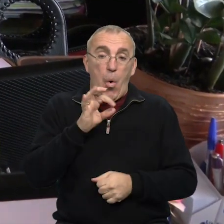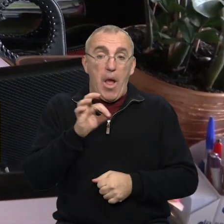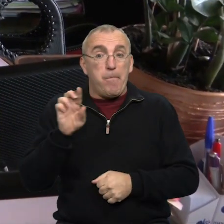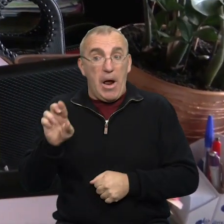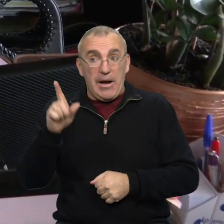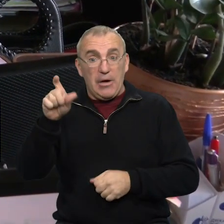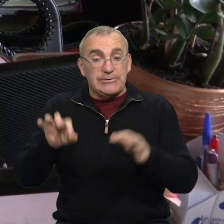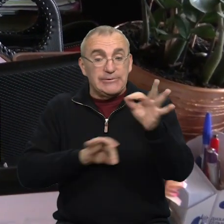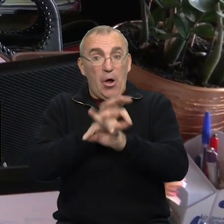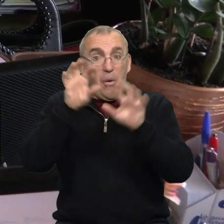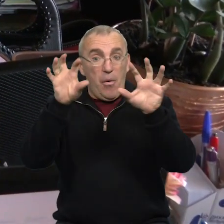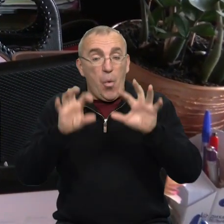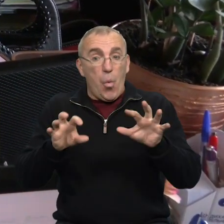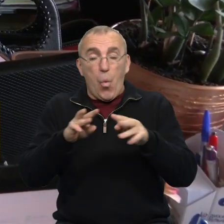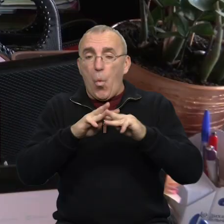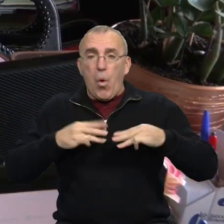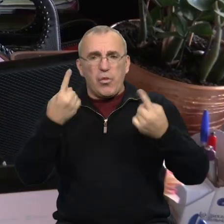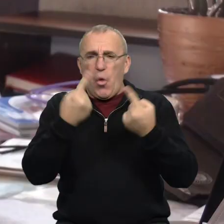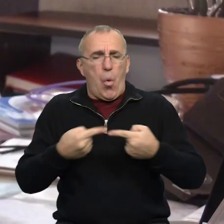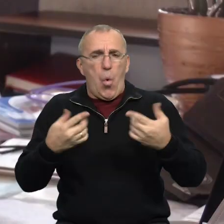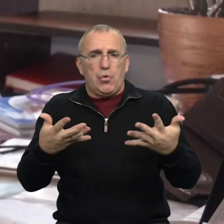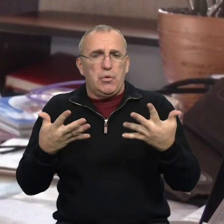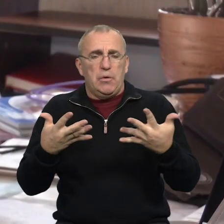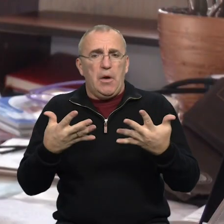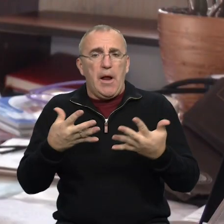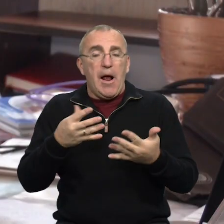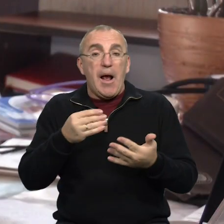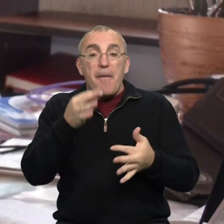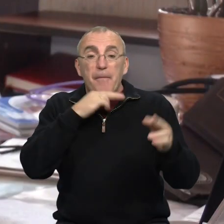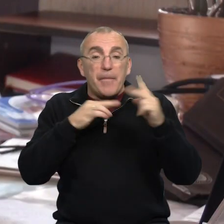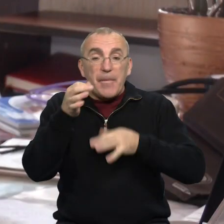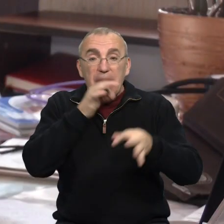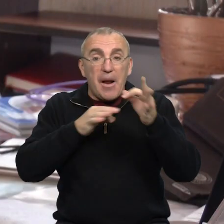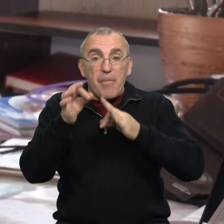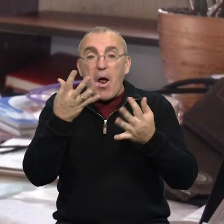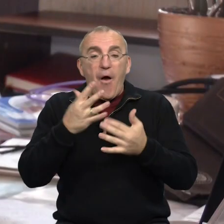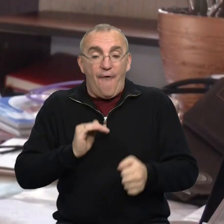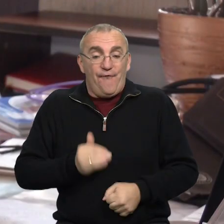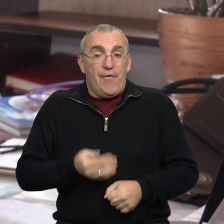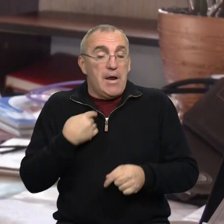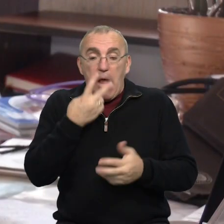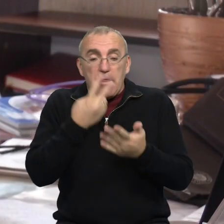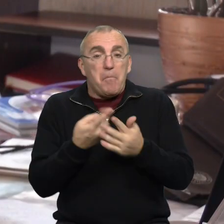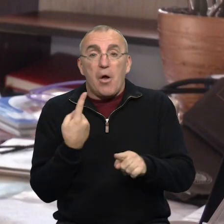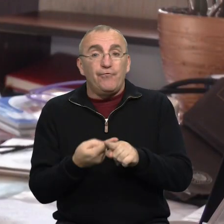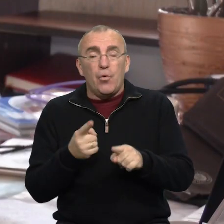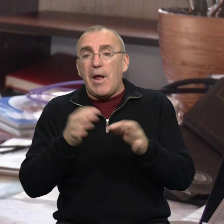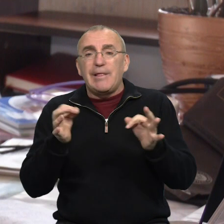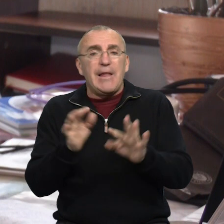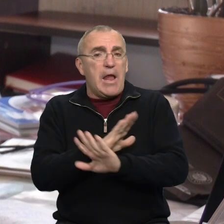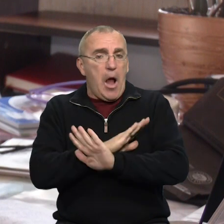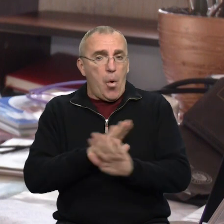Олена Баранова вважає, законопроєкт уряду неоднозначний. Препарат конкретної якоїсь фірми, і я не бачу в цьому